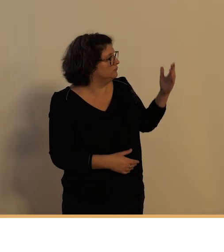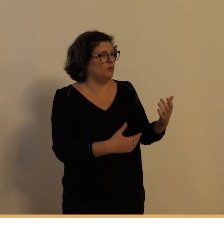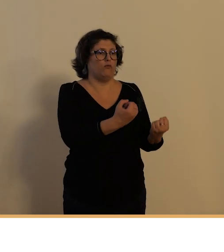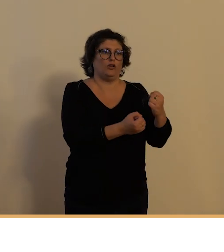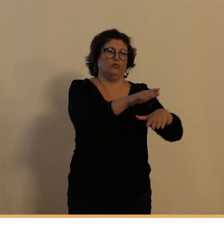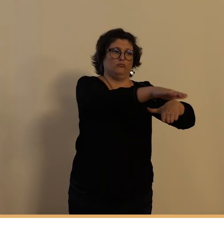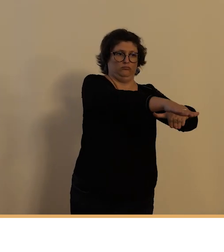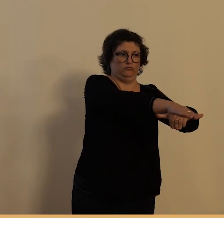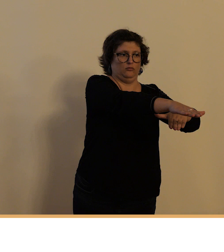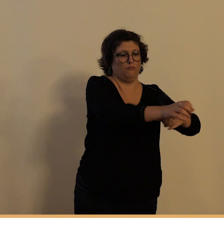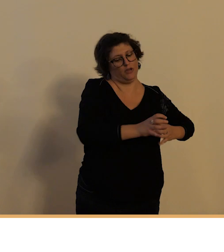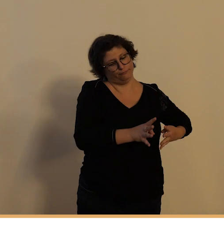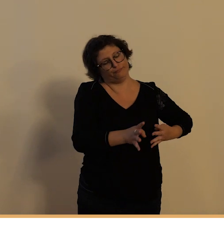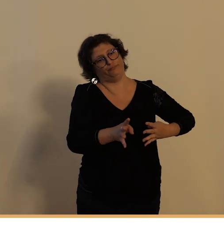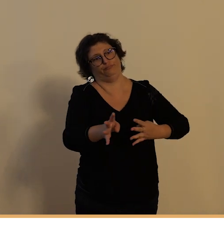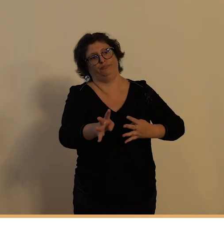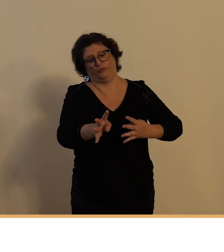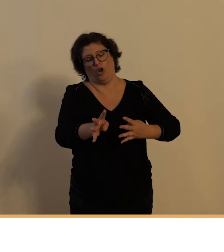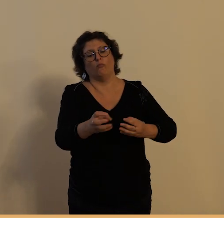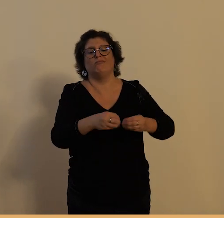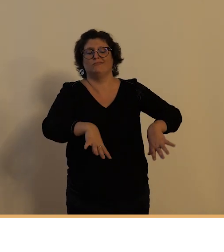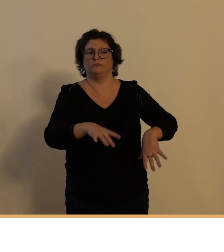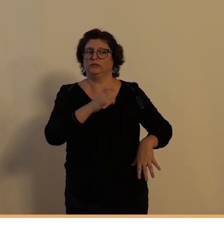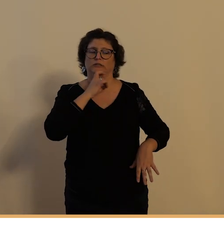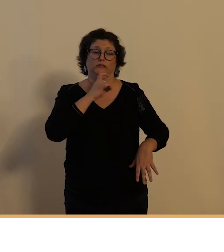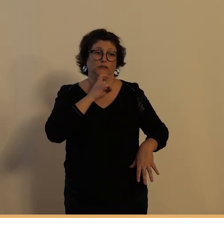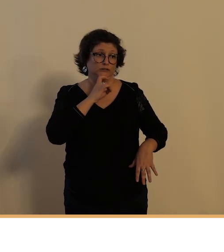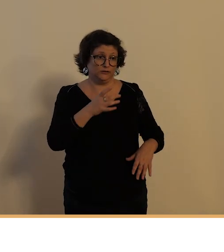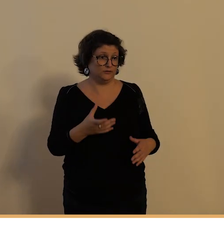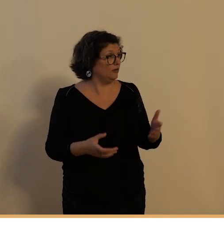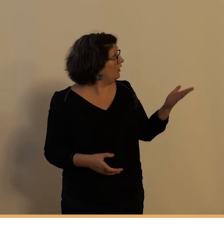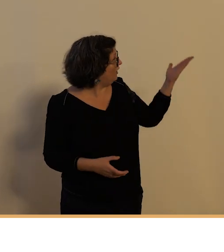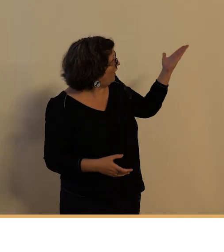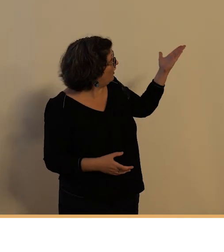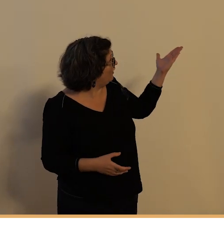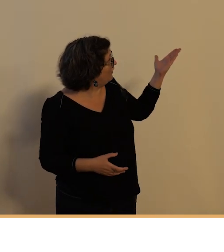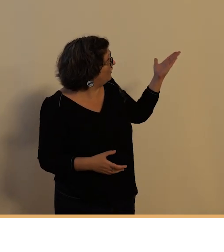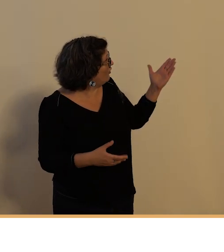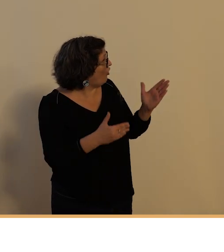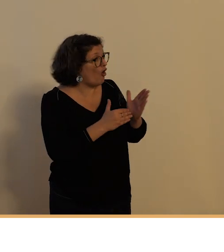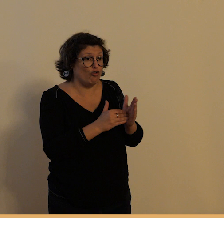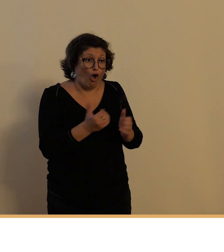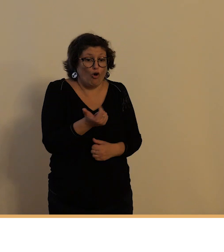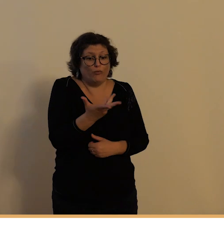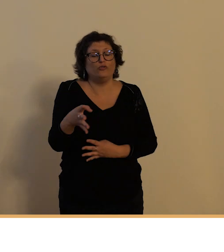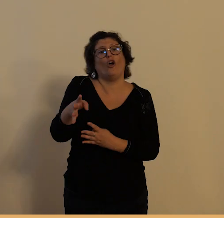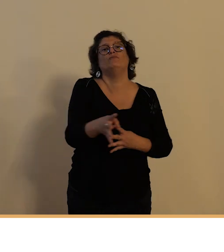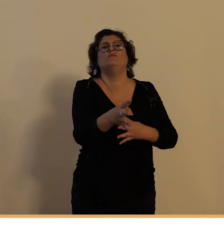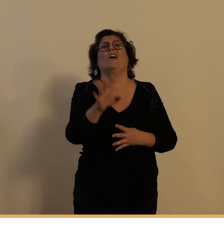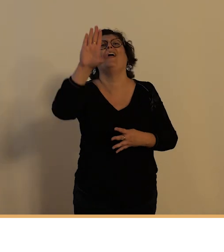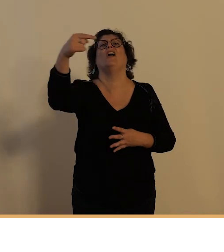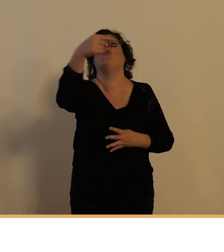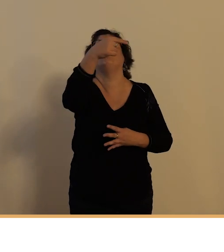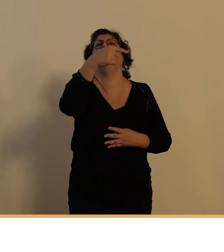de l'employé ou de l'oeuvrier et là à nouveau ils s'est arrêtés ils se sont arrêtés à plusieurs dans un café prendre un verre